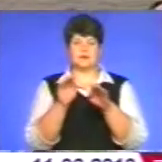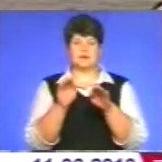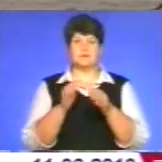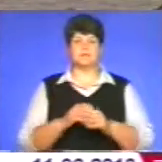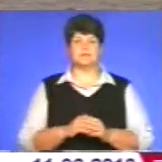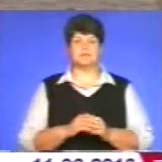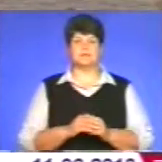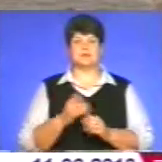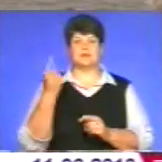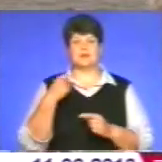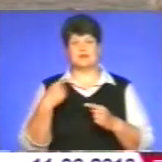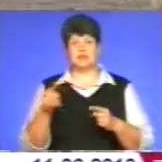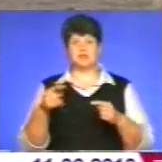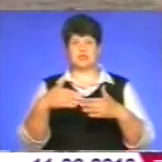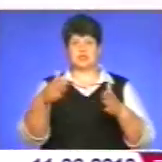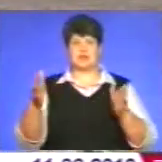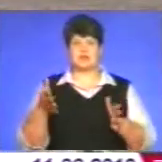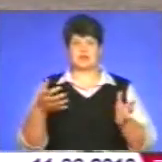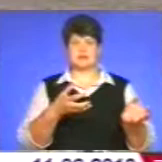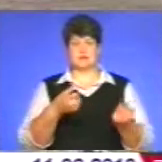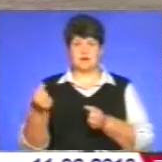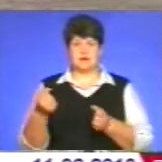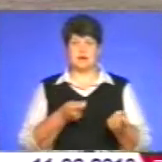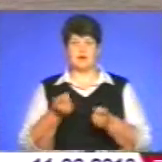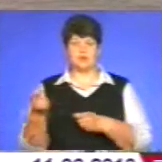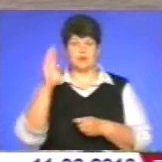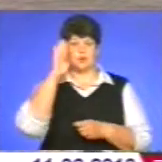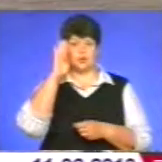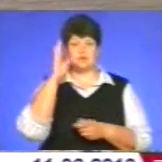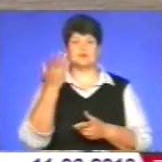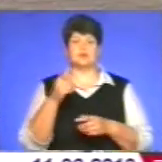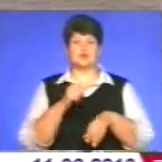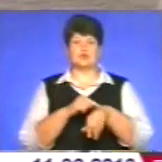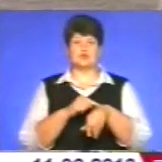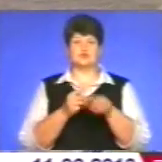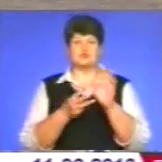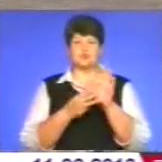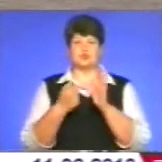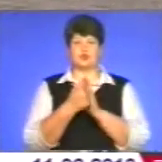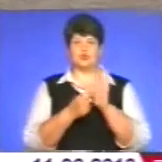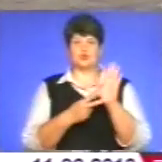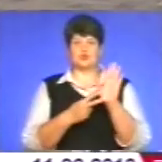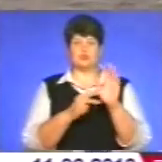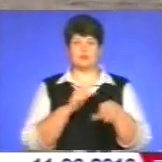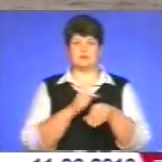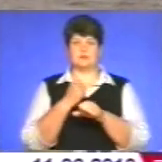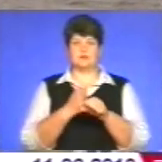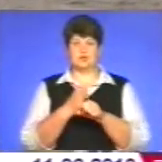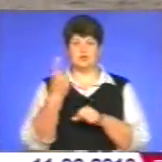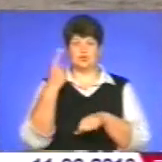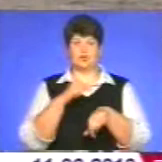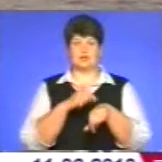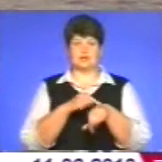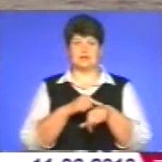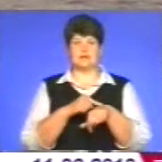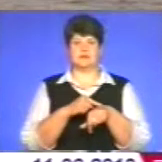Одні ящики зносять хлопці. З якої до якої години працюють на полі люди? З восьмої до сьомої. Година обіда і